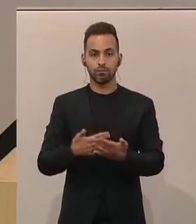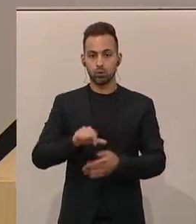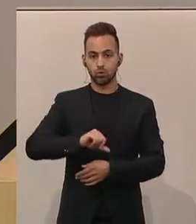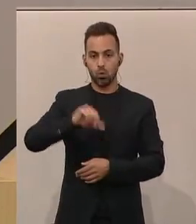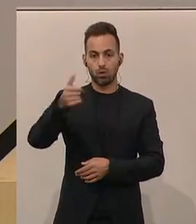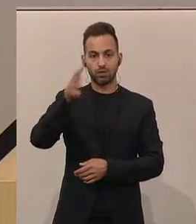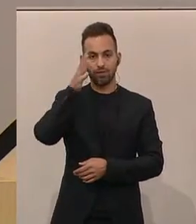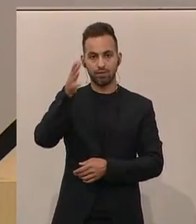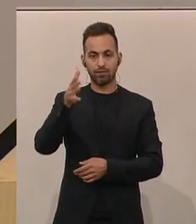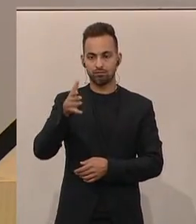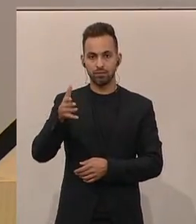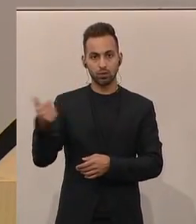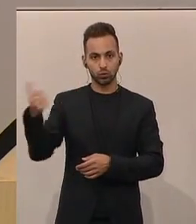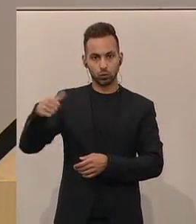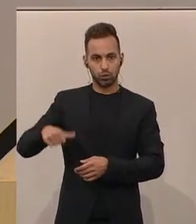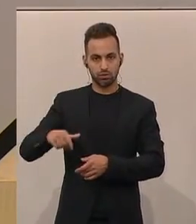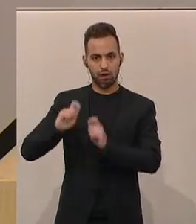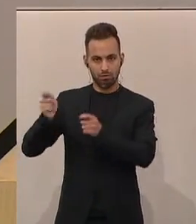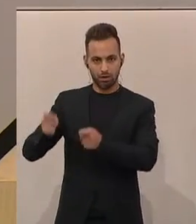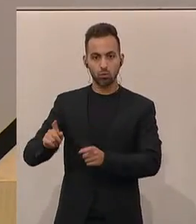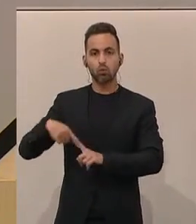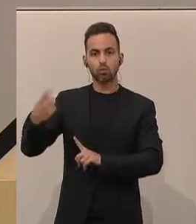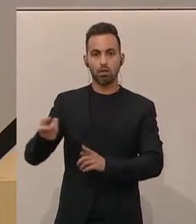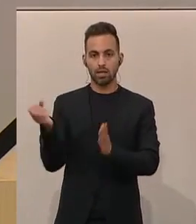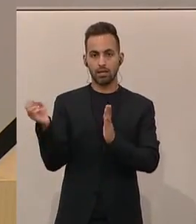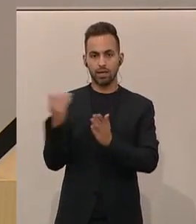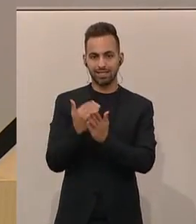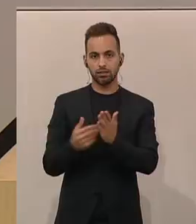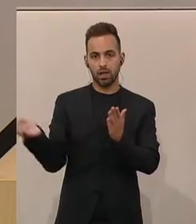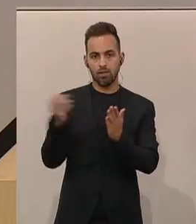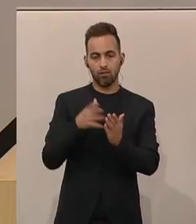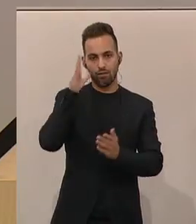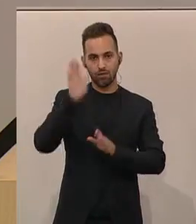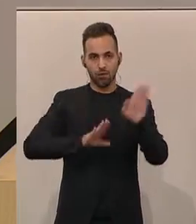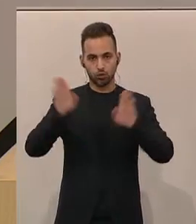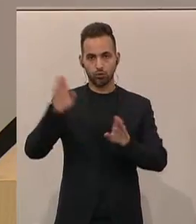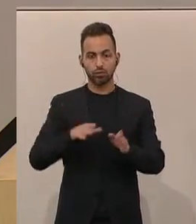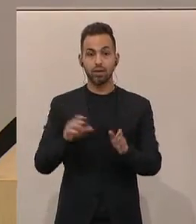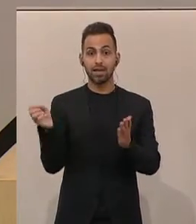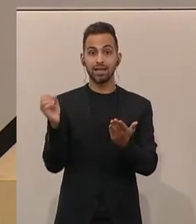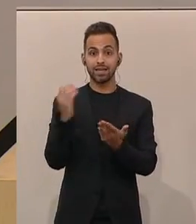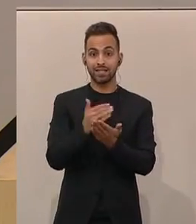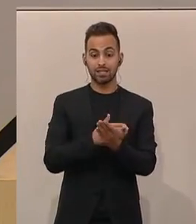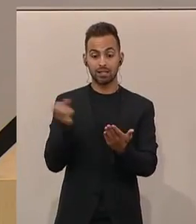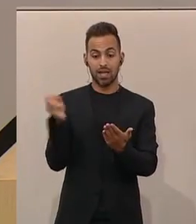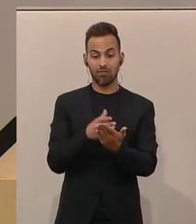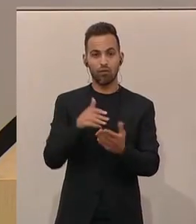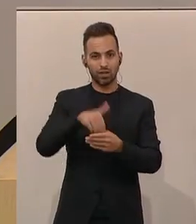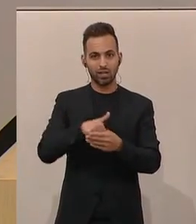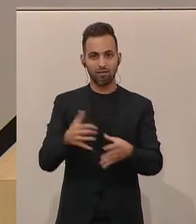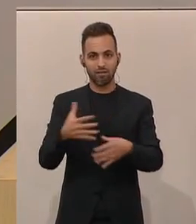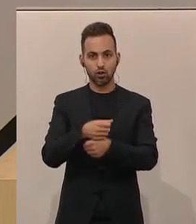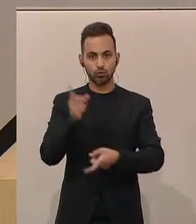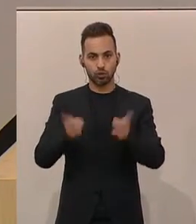zunächst über den erwähnten Zusatzantrag und schließlich über den Gesetzentwurf abstimmen lassen. Da der Gesetzentwurf Verfassungsbestimmungen